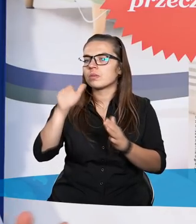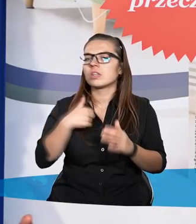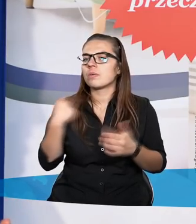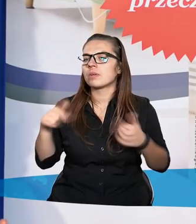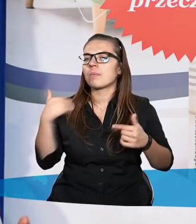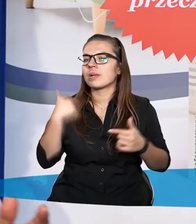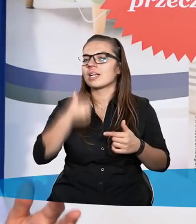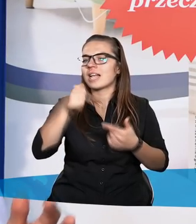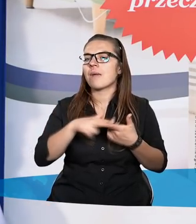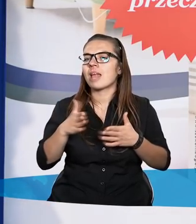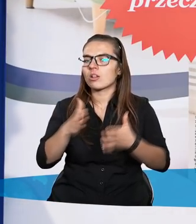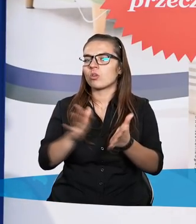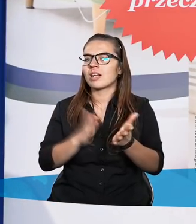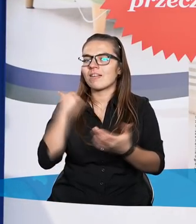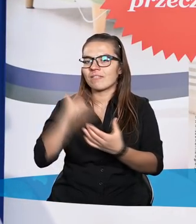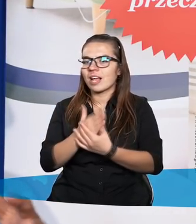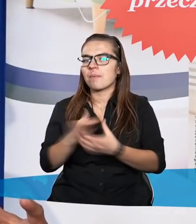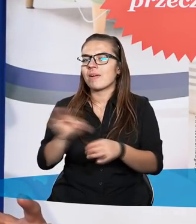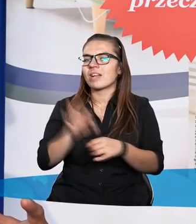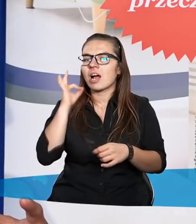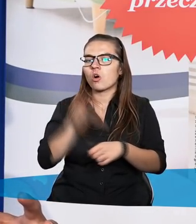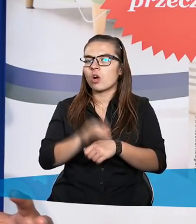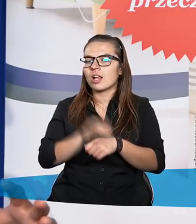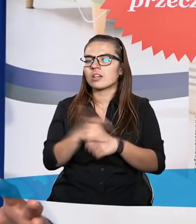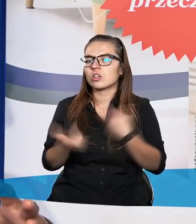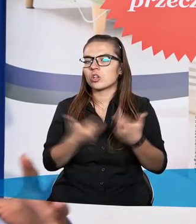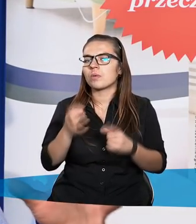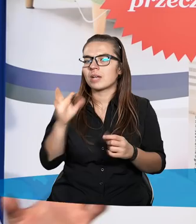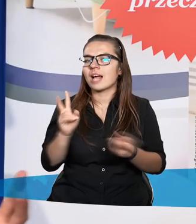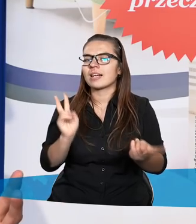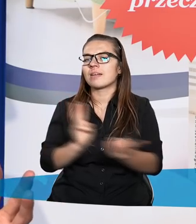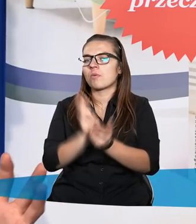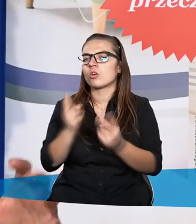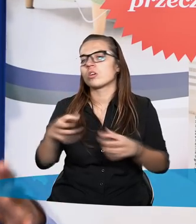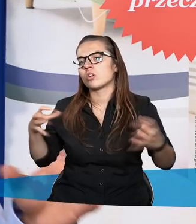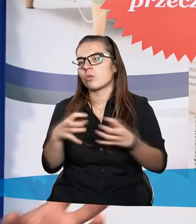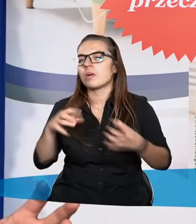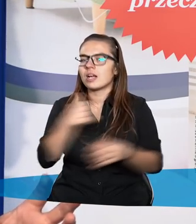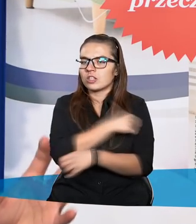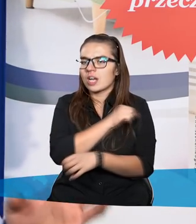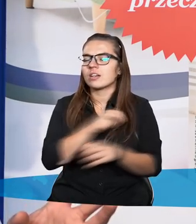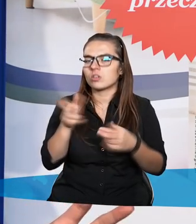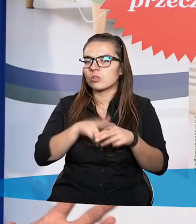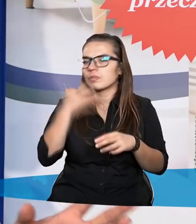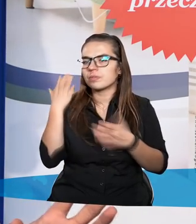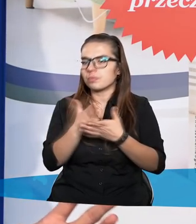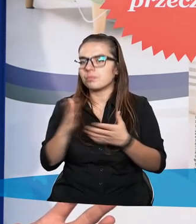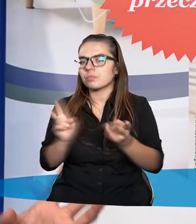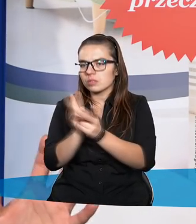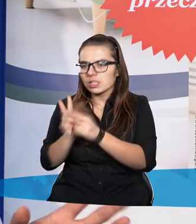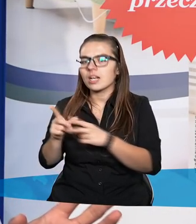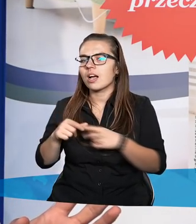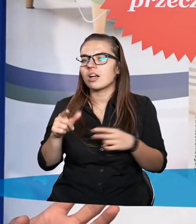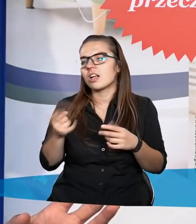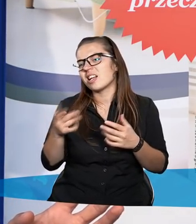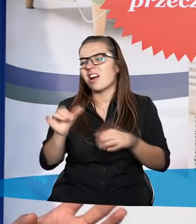nie być sam na drodze wiary. I pewna koleżanka zrobiła takie spotkanie. Grupy chrześcijan, z którymi już wcześniej coś do czynienia miałem,